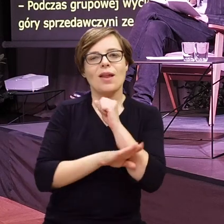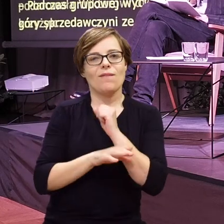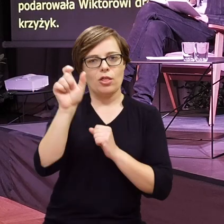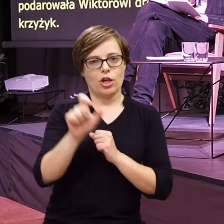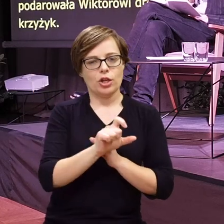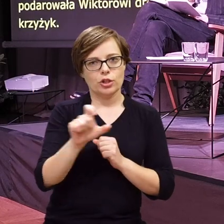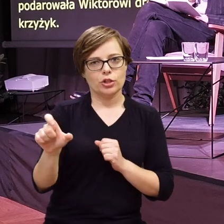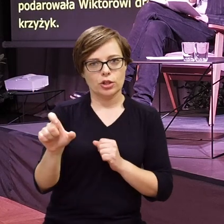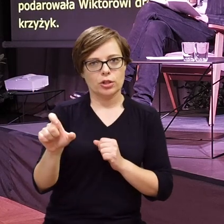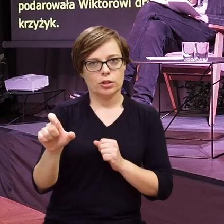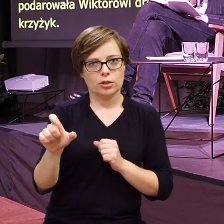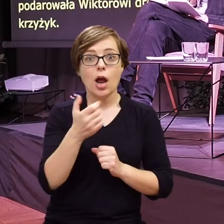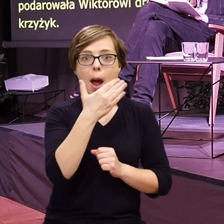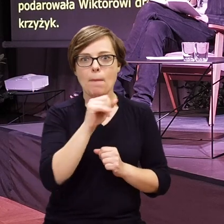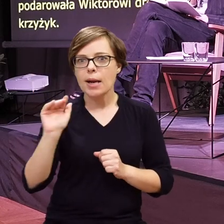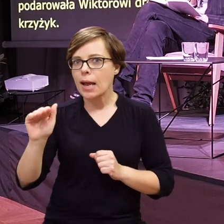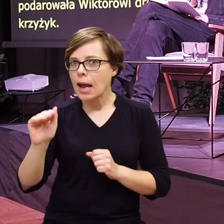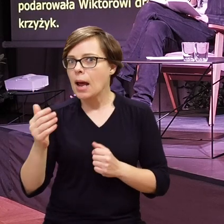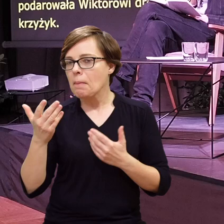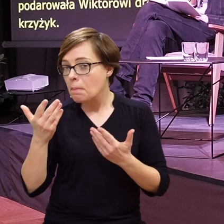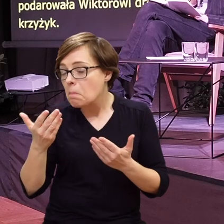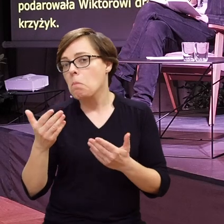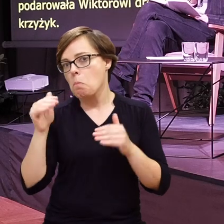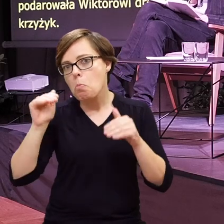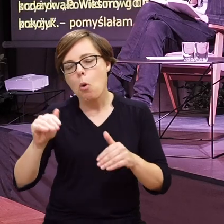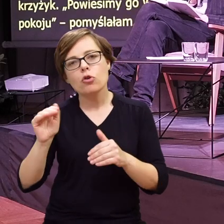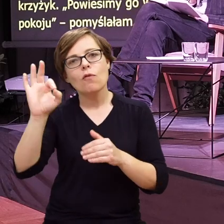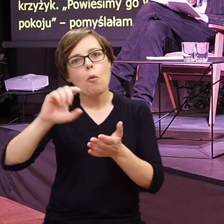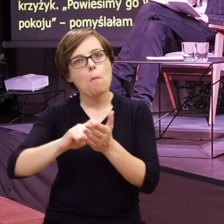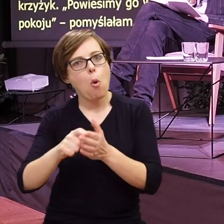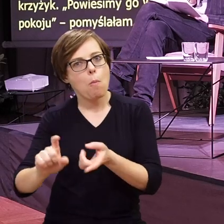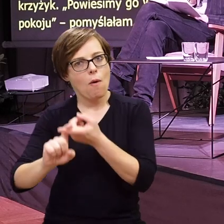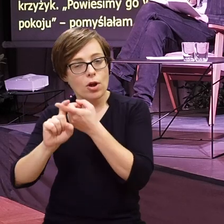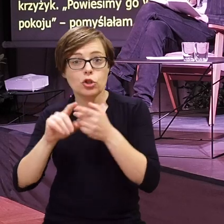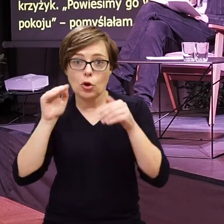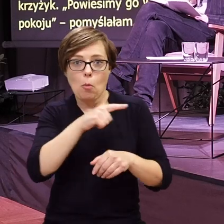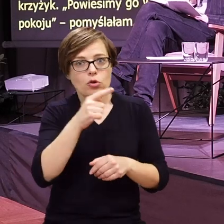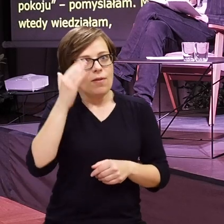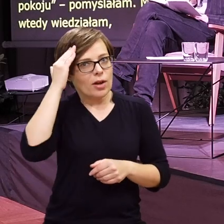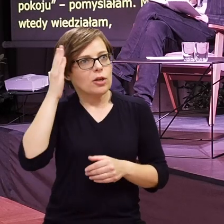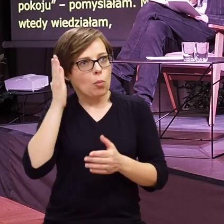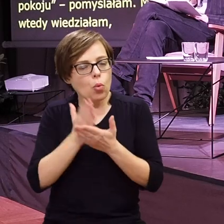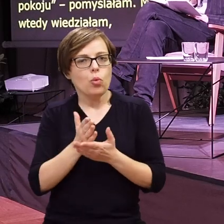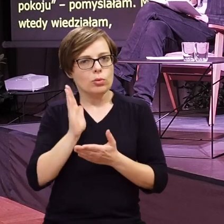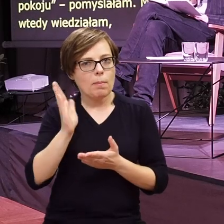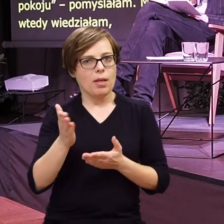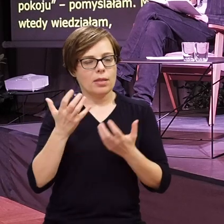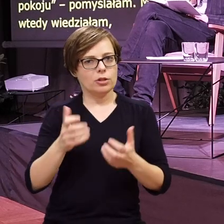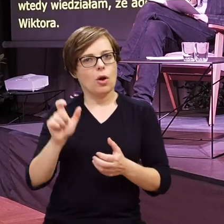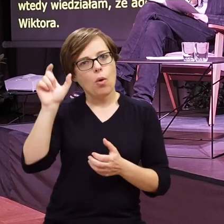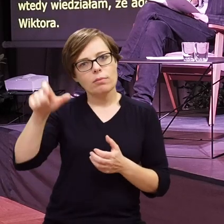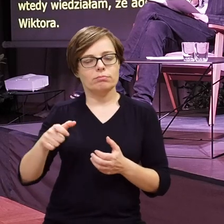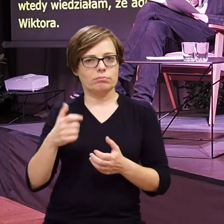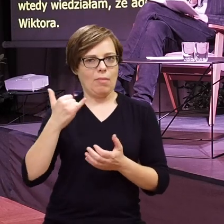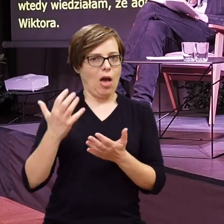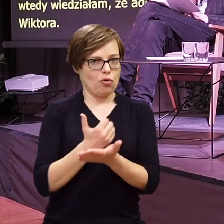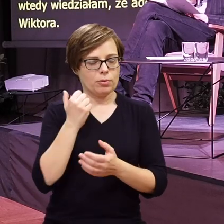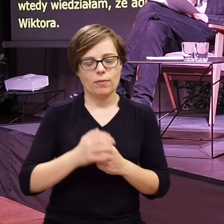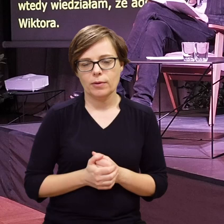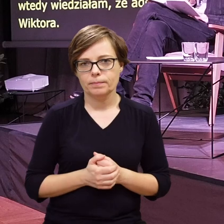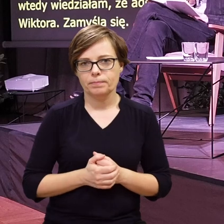krzyżyk. Powiesimy go w twoim pokoju, pomyślała. Może już wtedy wiedziałem, że adoptuje Wiktora. Zamyśla się.